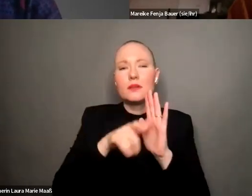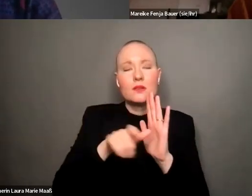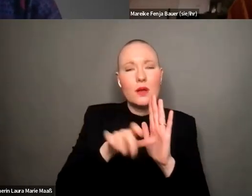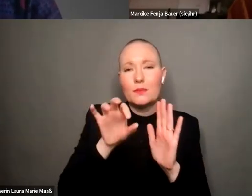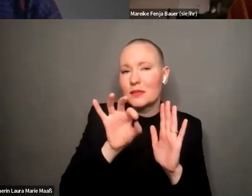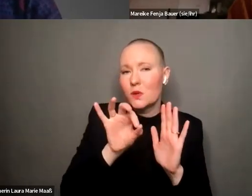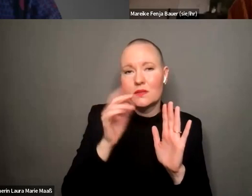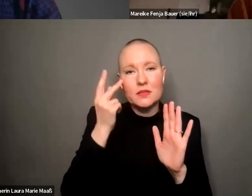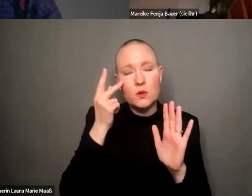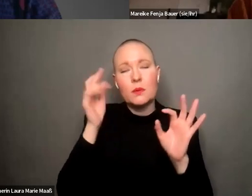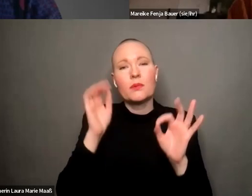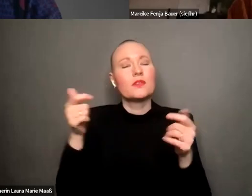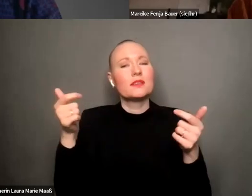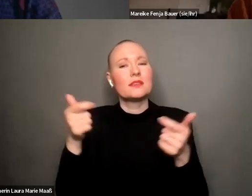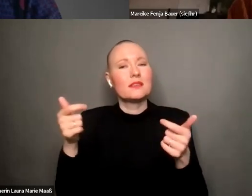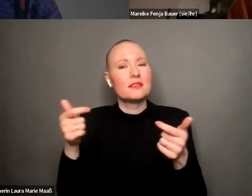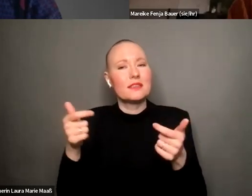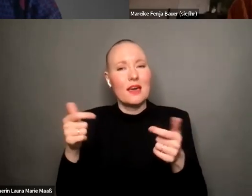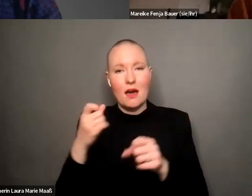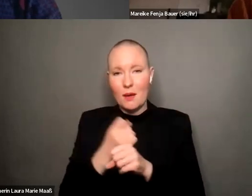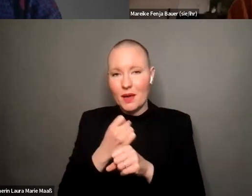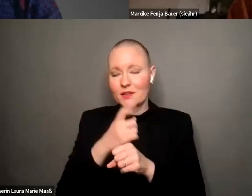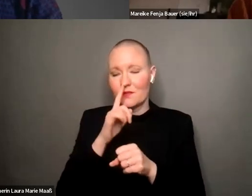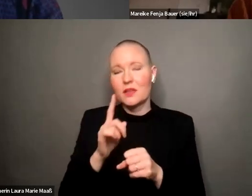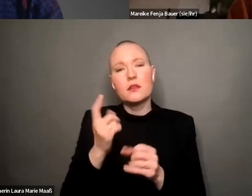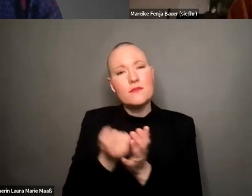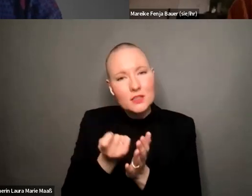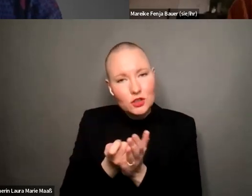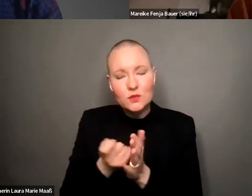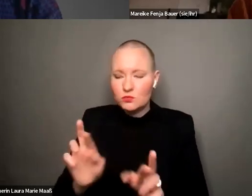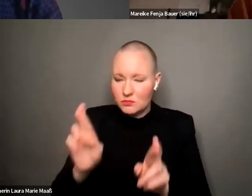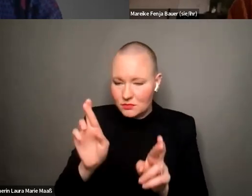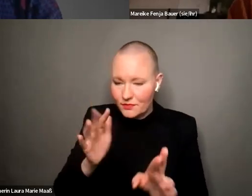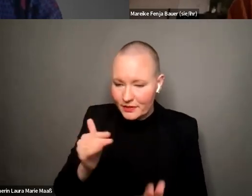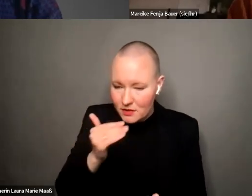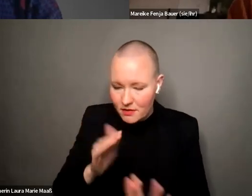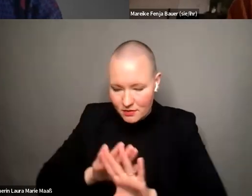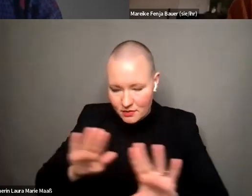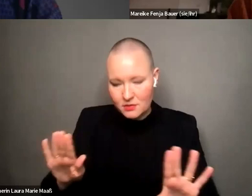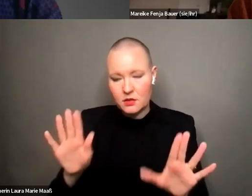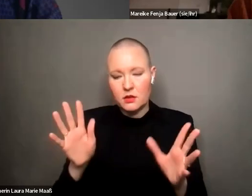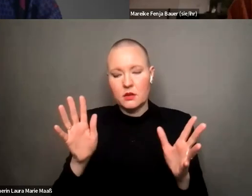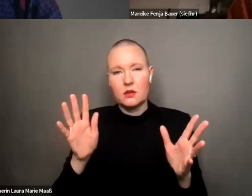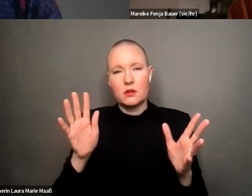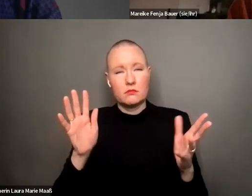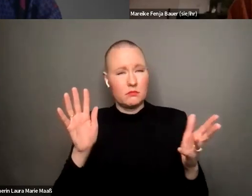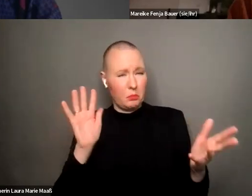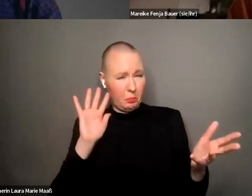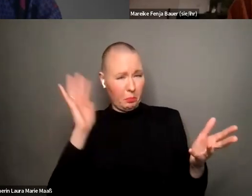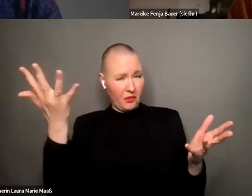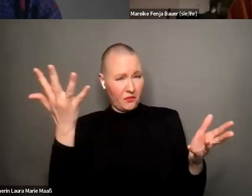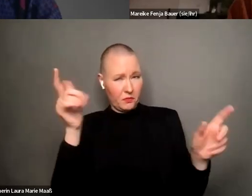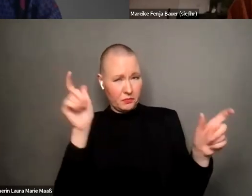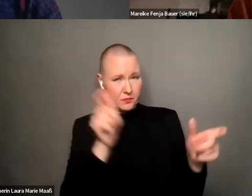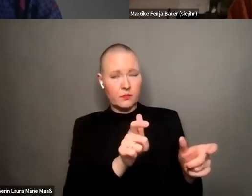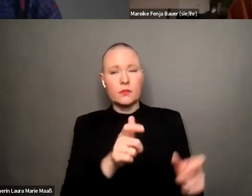diese care arbeit weiblich also wenn das wertgeschätzt wird aber ja glaubst du das könnte funktionieren ich weiß gar nicht ob ich